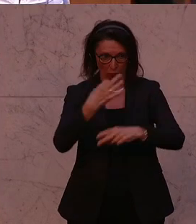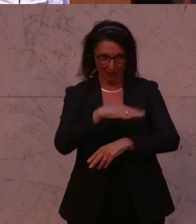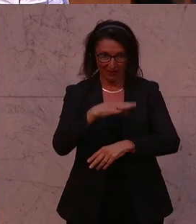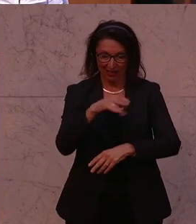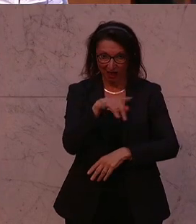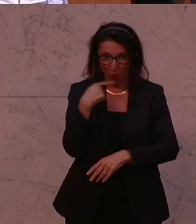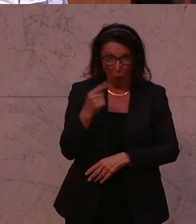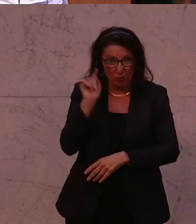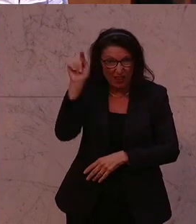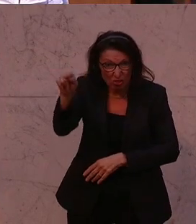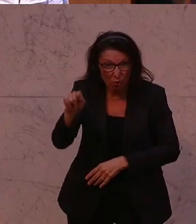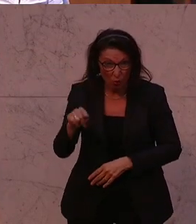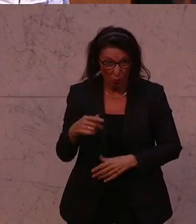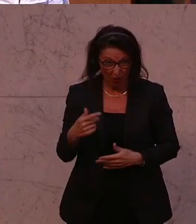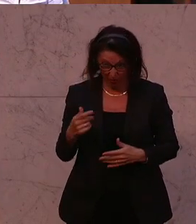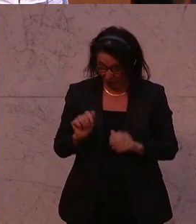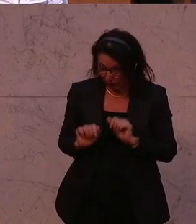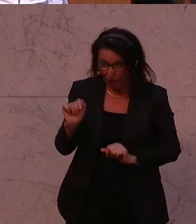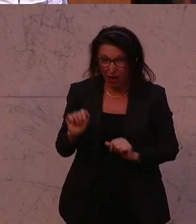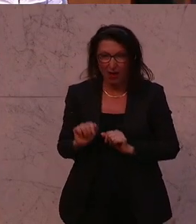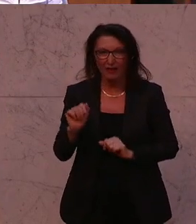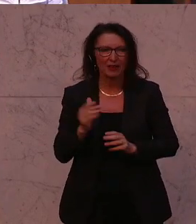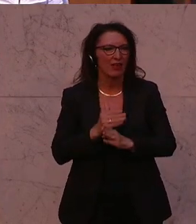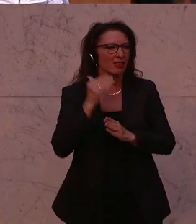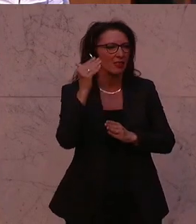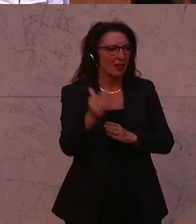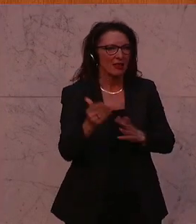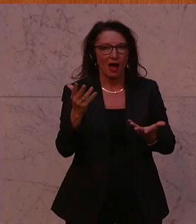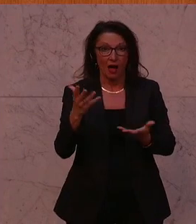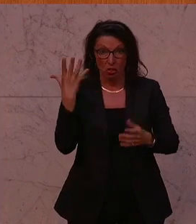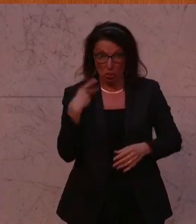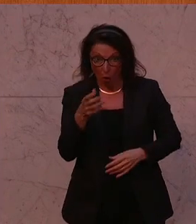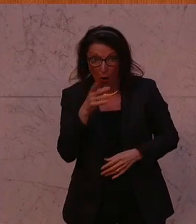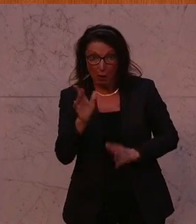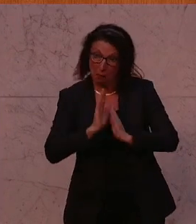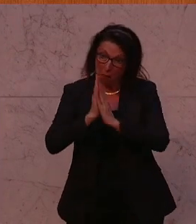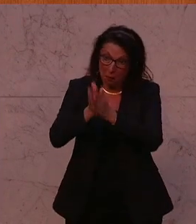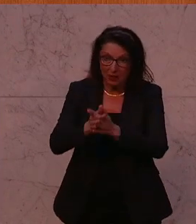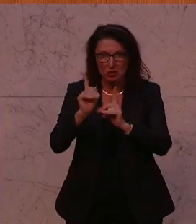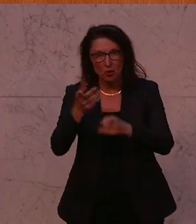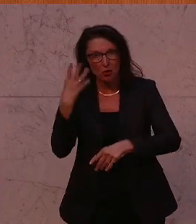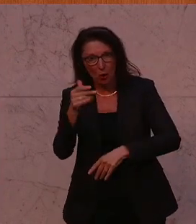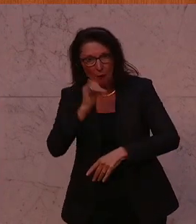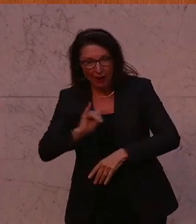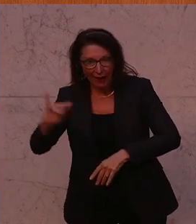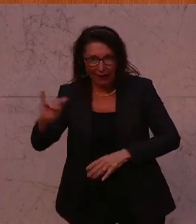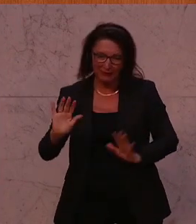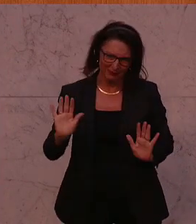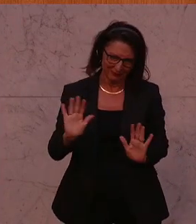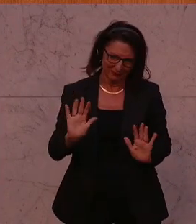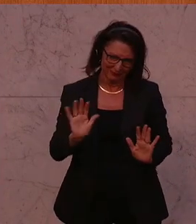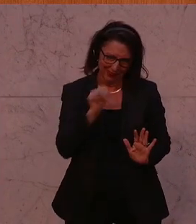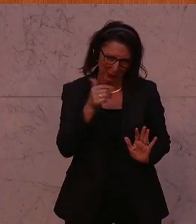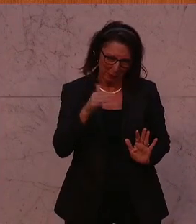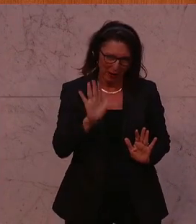wiedergegeben hat. Er ist dann auch nicht mehr angefragt worden für weitere Reisen hier oder dass er da konstruktiv wirkt. Also so